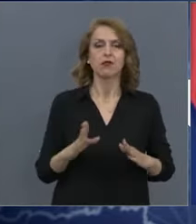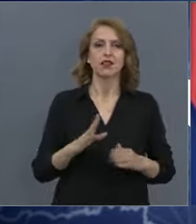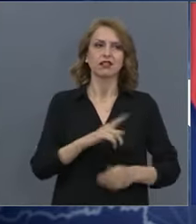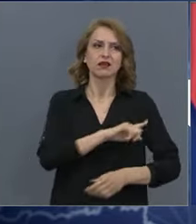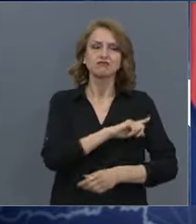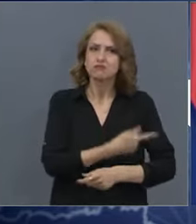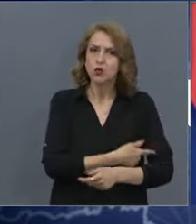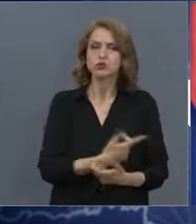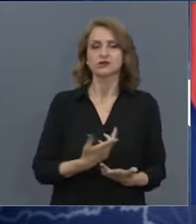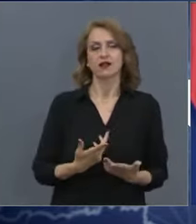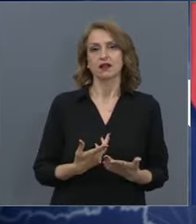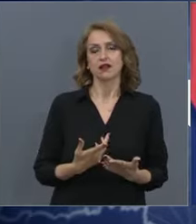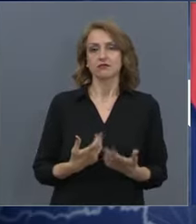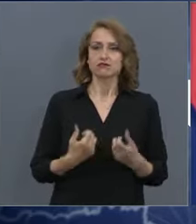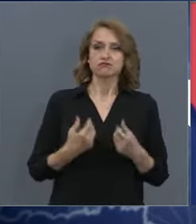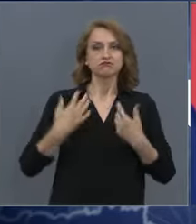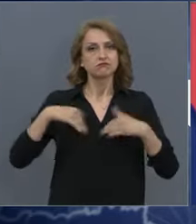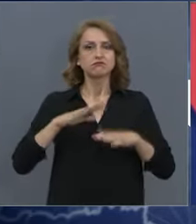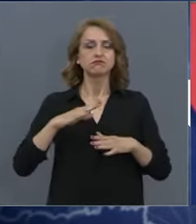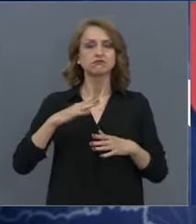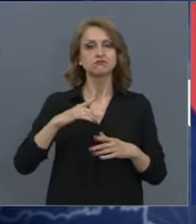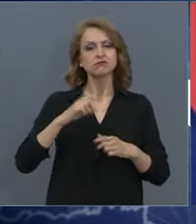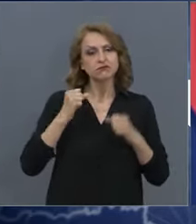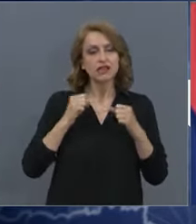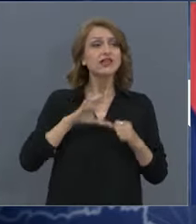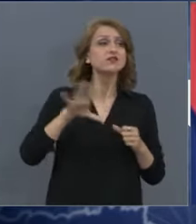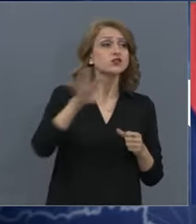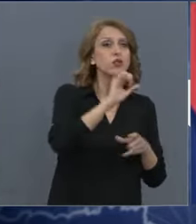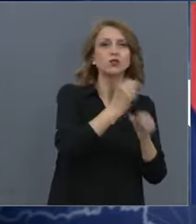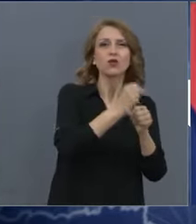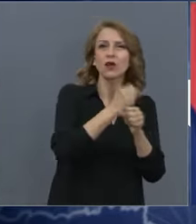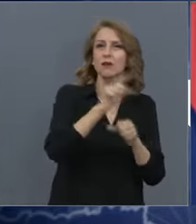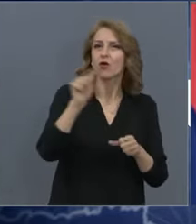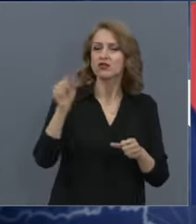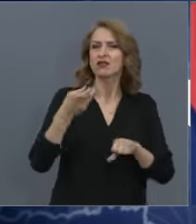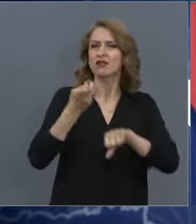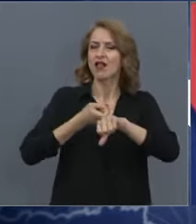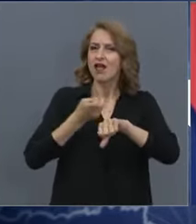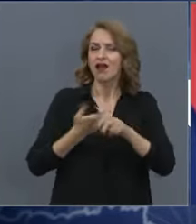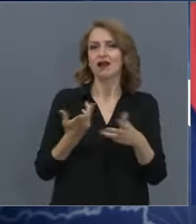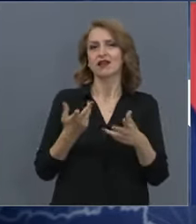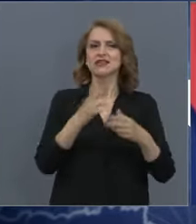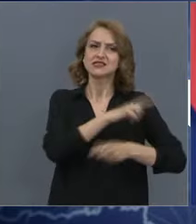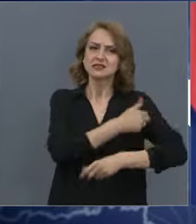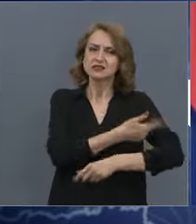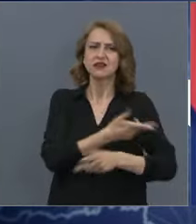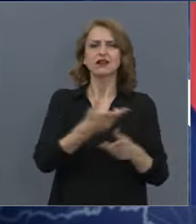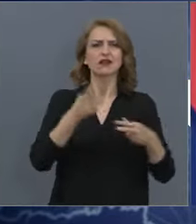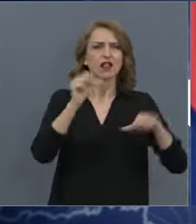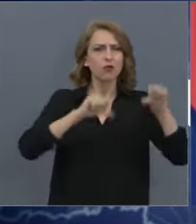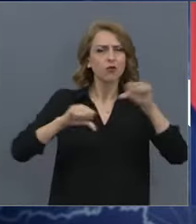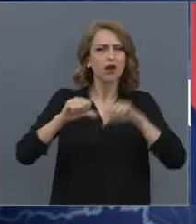на всички, които на своя трудов пост, лекари, сестри, лаборанти, резиите,